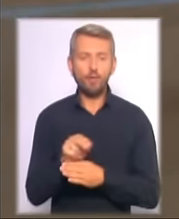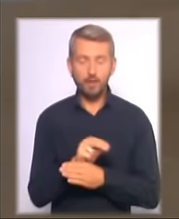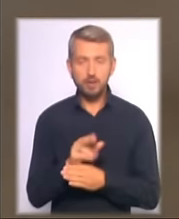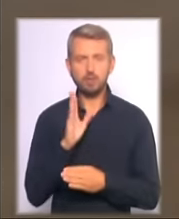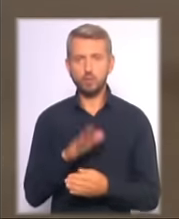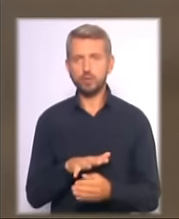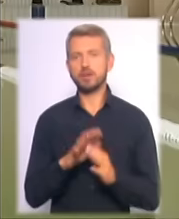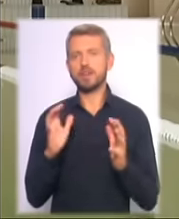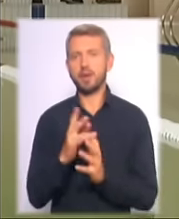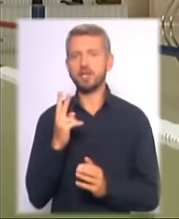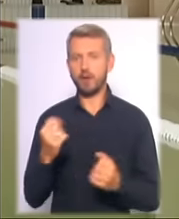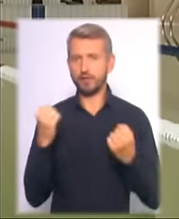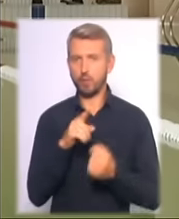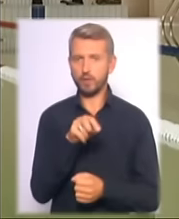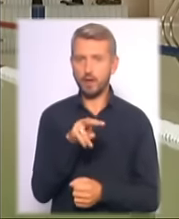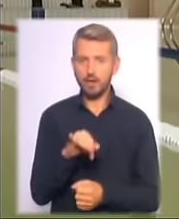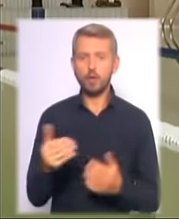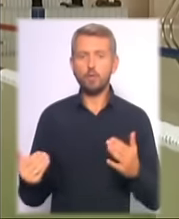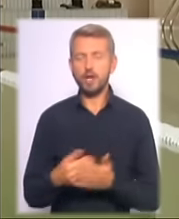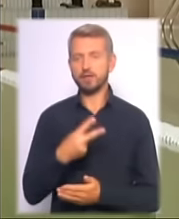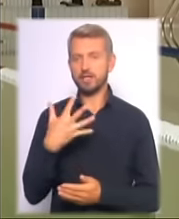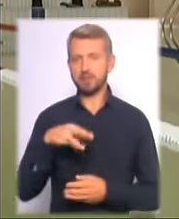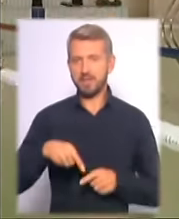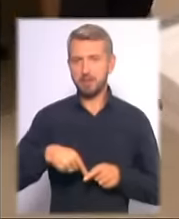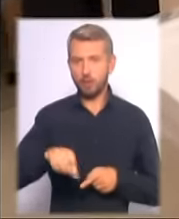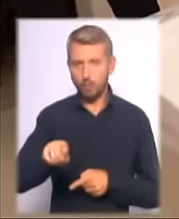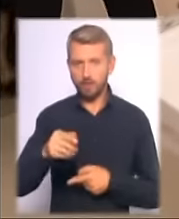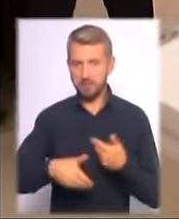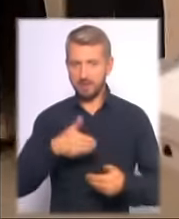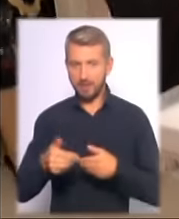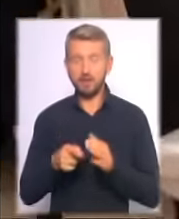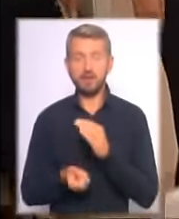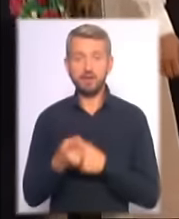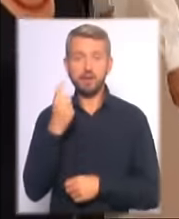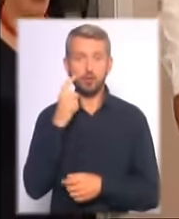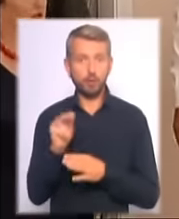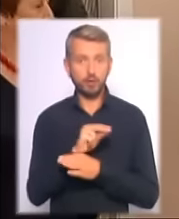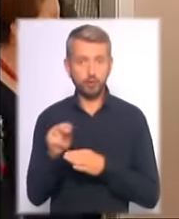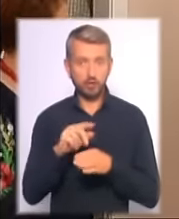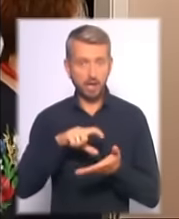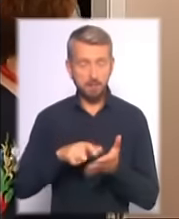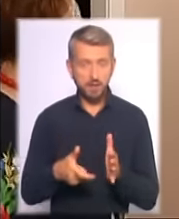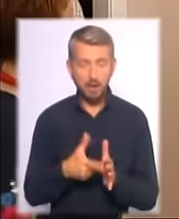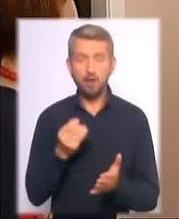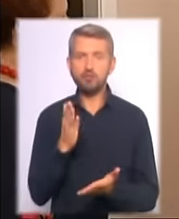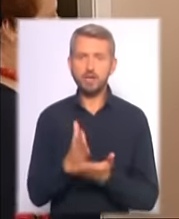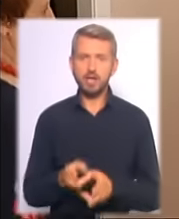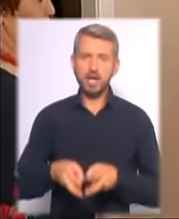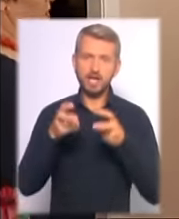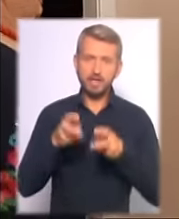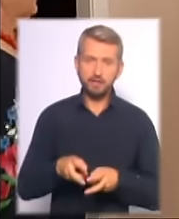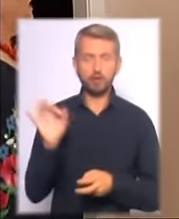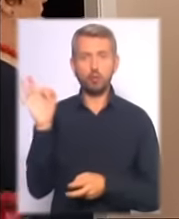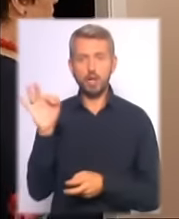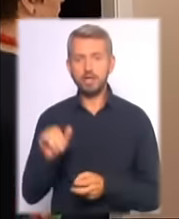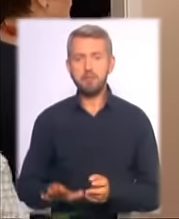спортзали та новенький 25-метровий басейн. З'явився тут навіть стоматологічний кабінет. А ще заклад обладнали ліфтами, туалетними кімнатами та